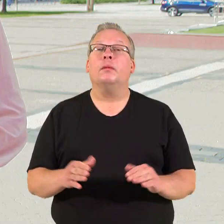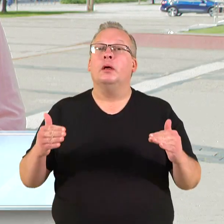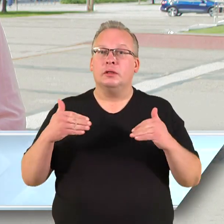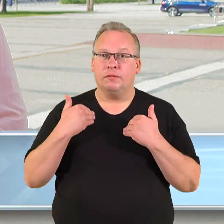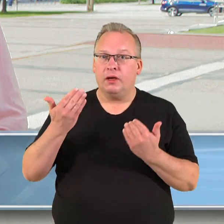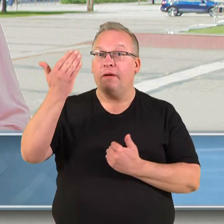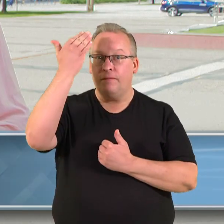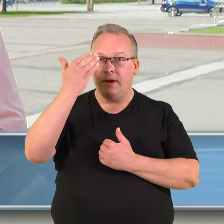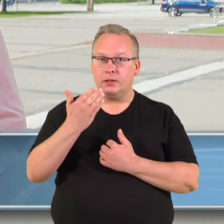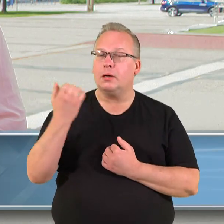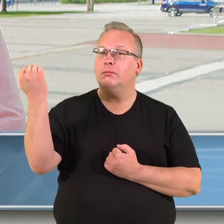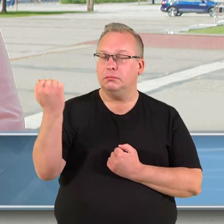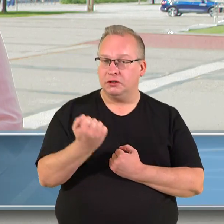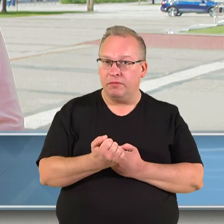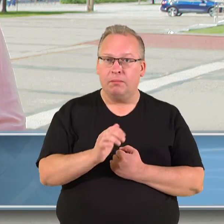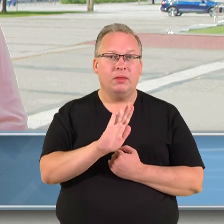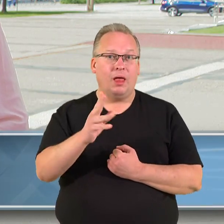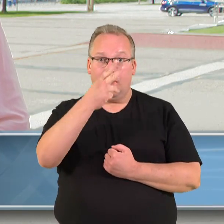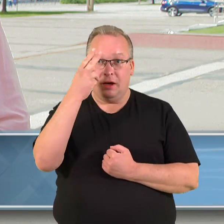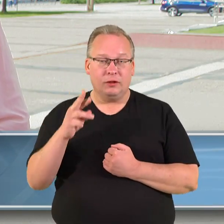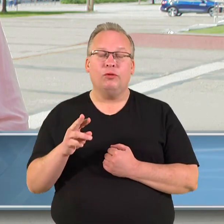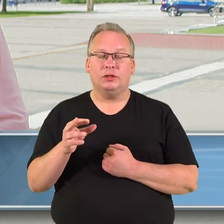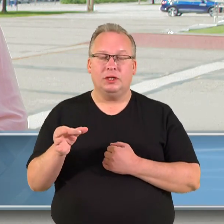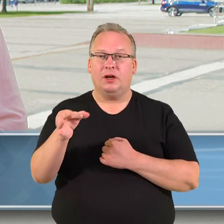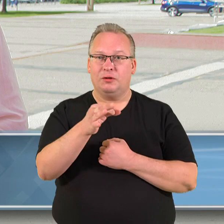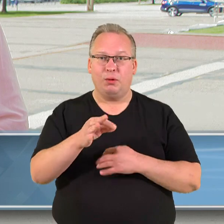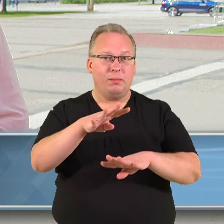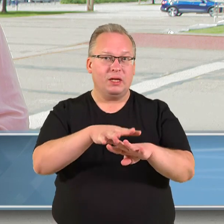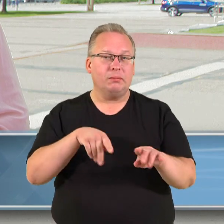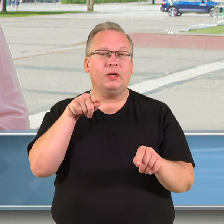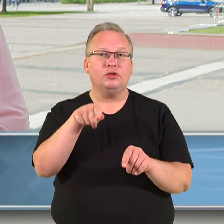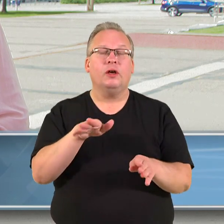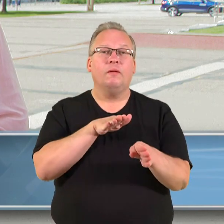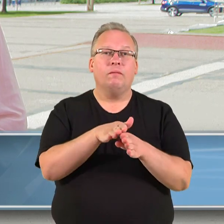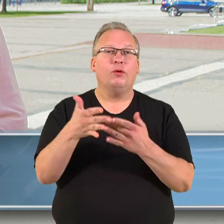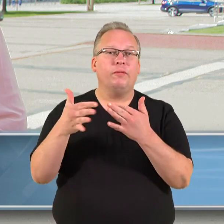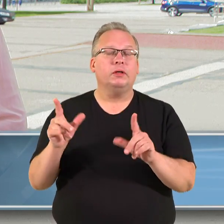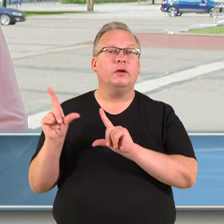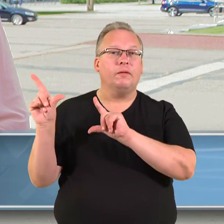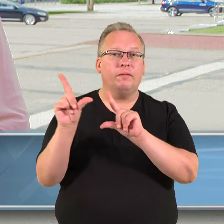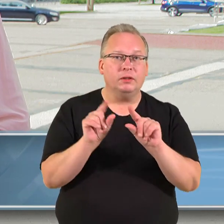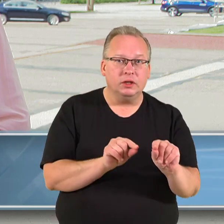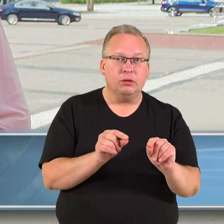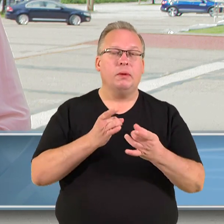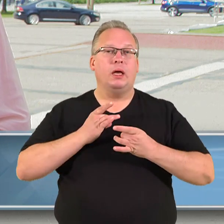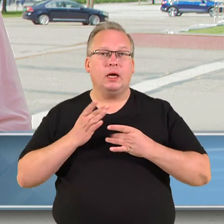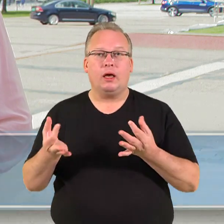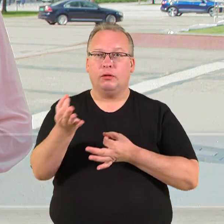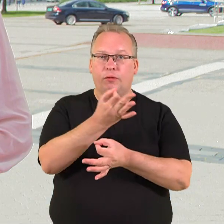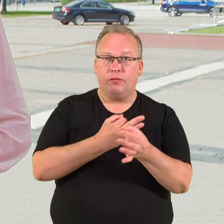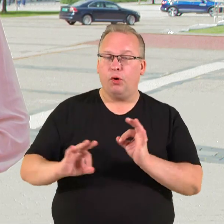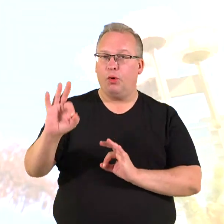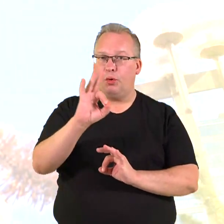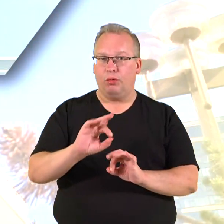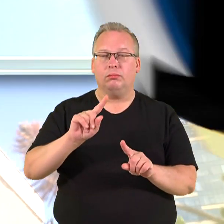Sveiki vasarišką savaitę, tačiau ne Lietuvos Respublikos Seime, nes čia vyko išskirtiniai vizitai, diskusijos, renginiai. Apie visą tai